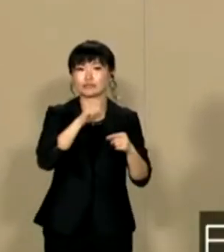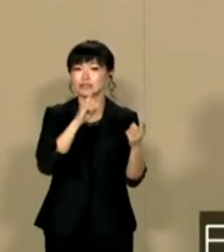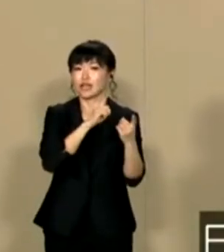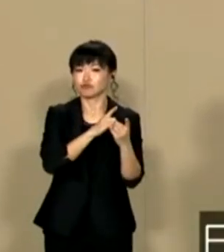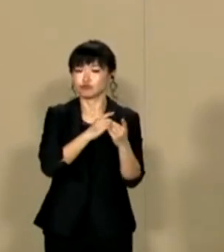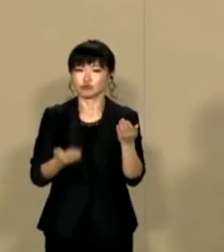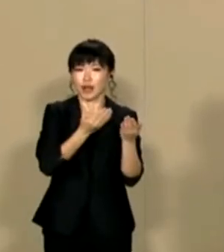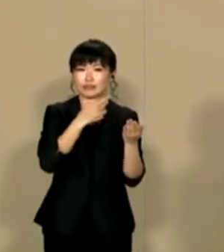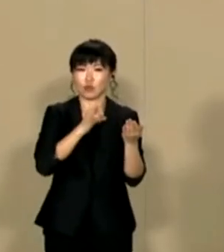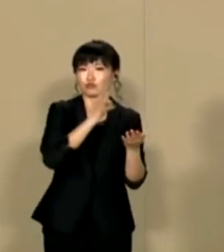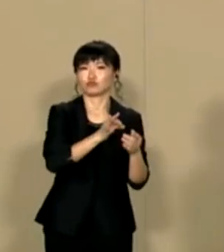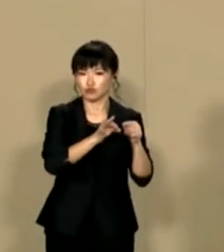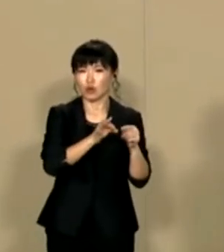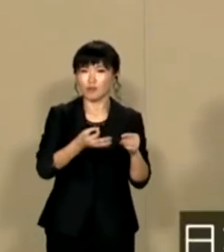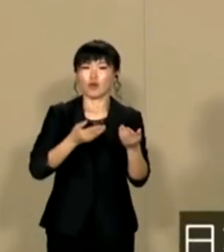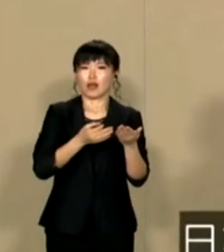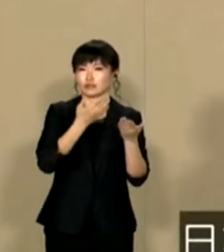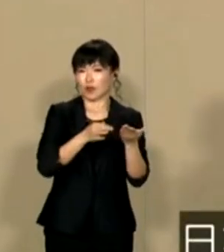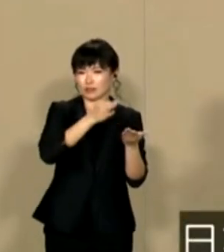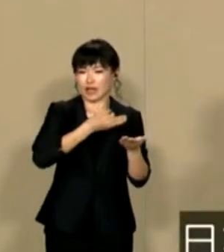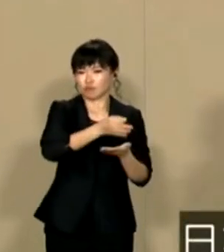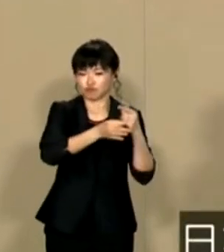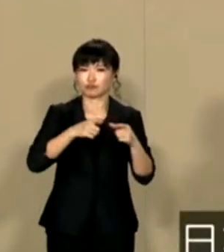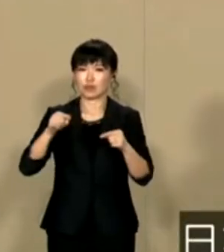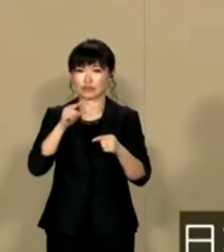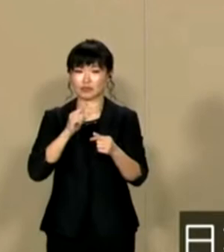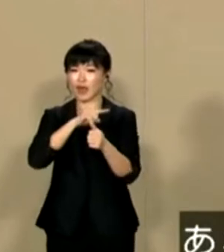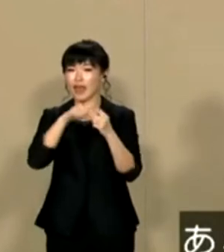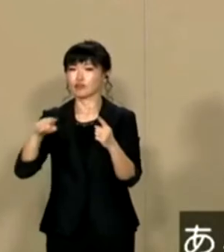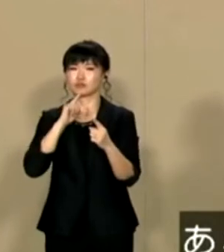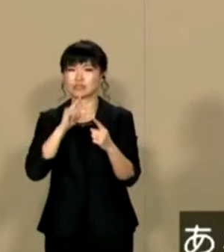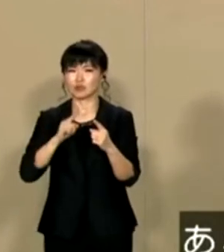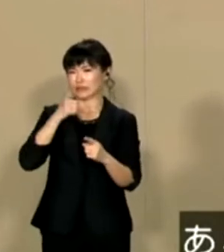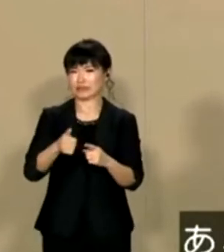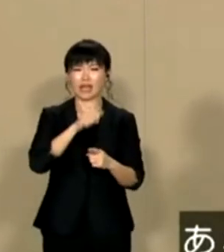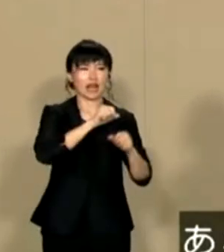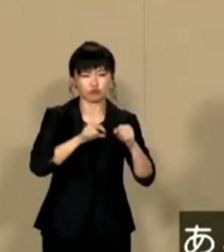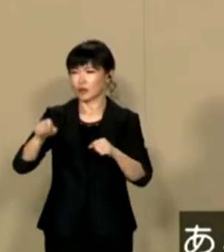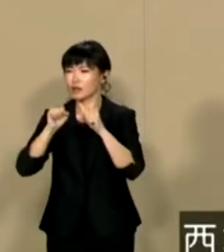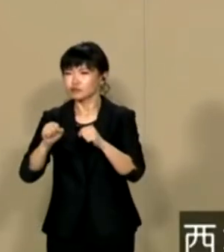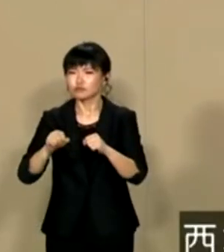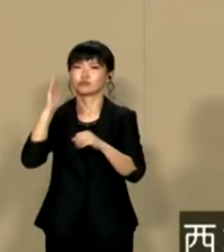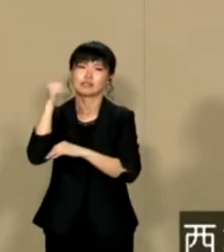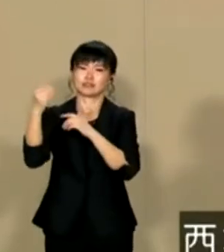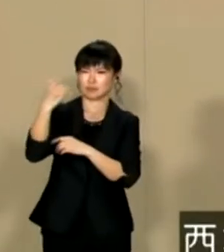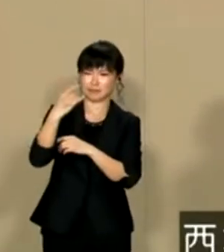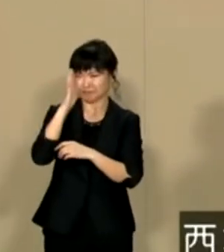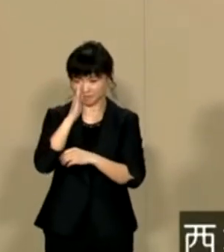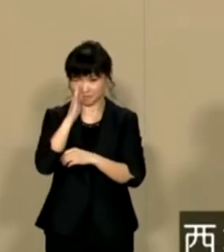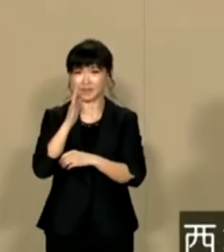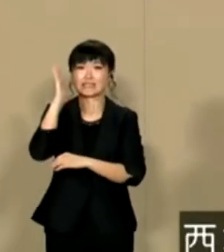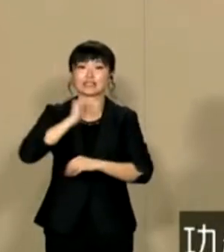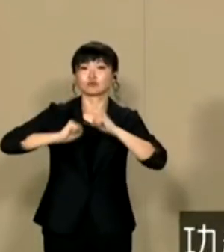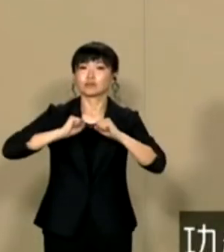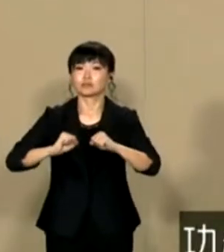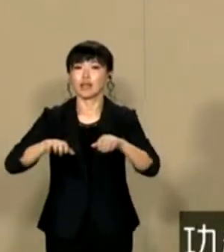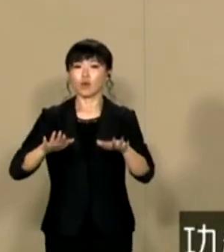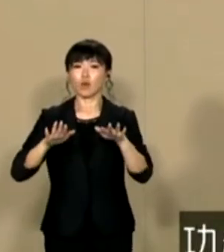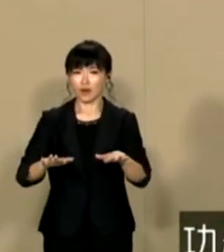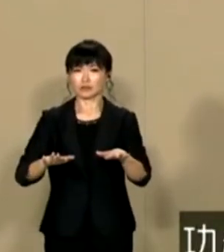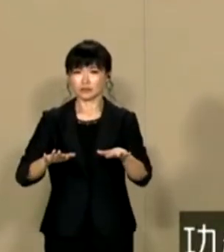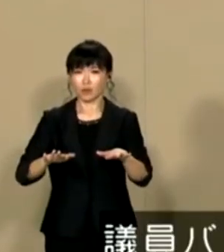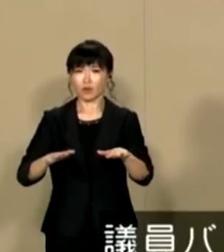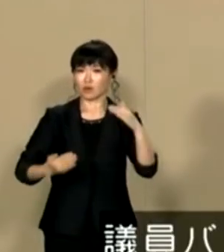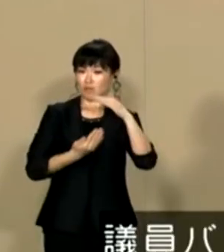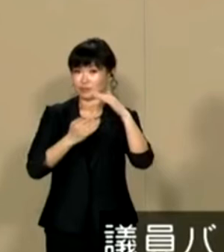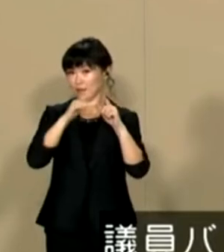の奨学金は全額給付返済中の奨学金も全額免除日本人への差別法であるヘッスピーチ法を禁止あれやるこれやると言ってる候補者に騙されるな西村氏は立候補する前から政治活動をい功績も今回の